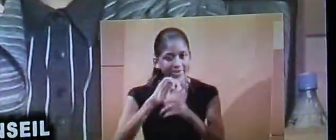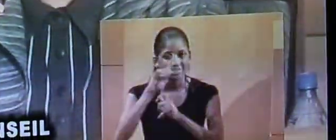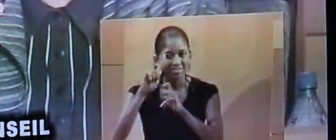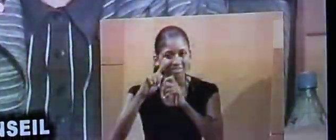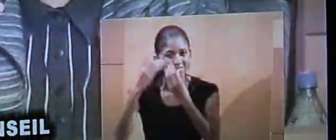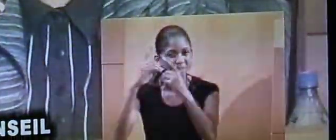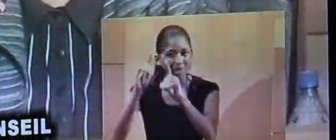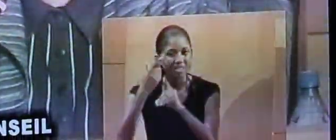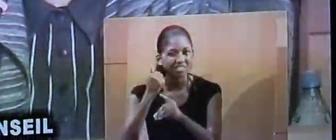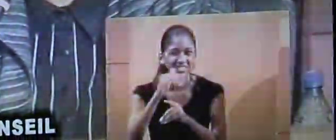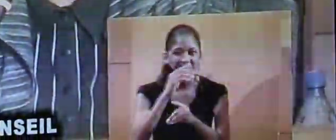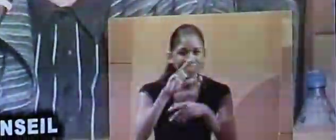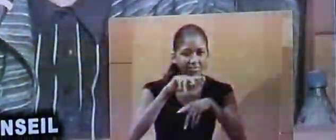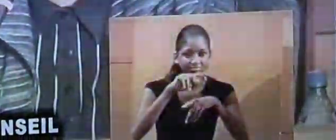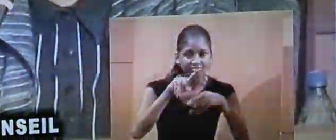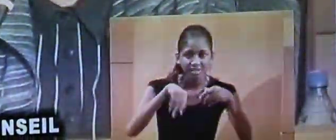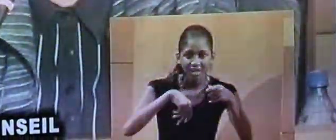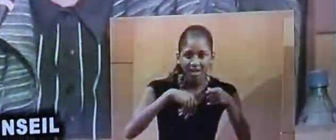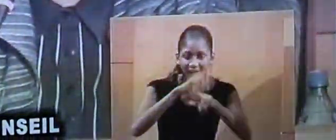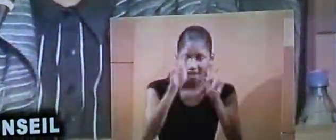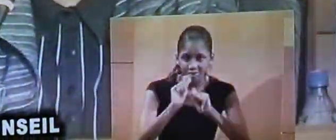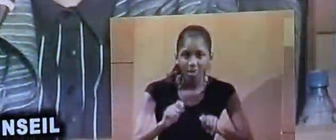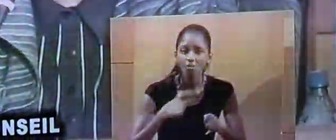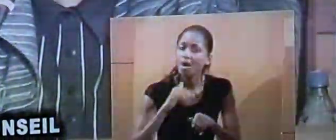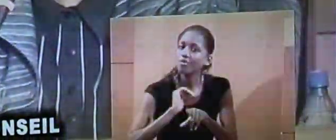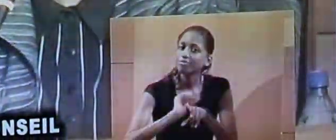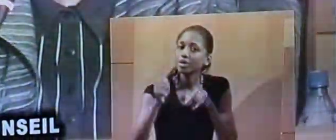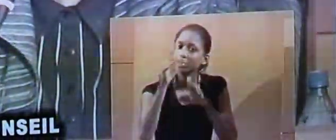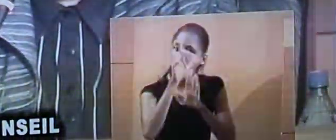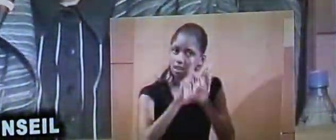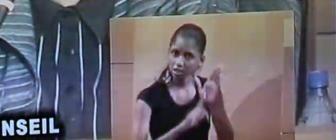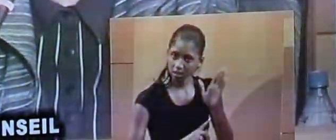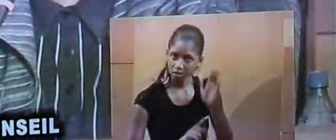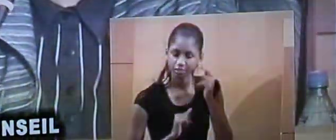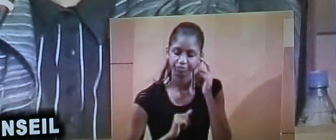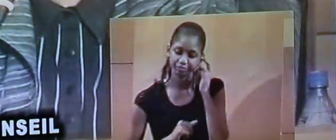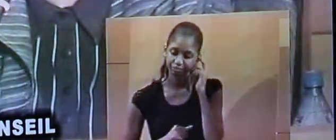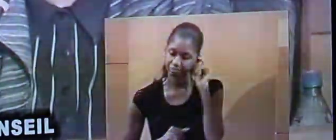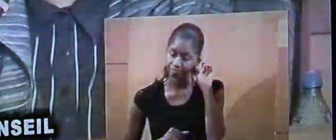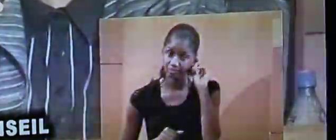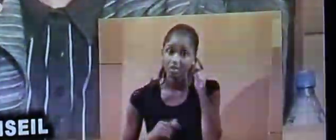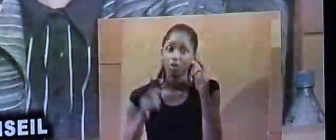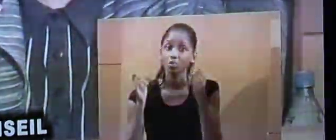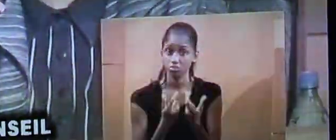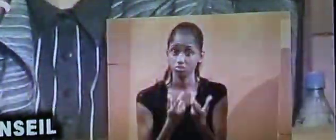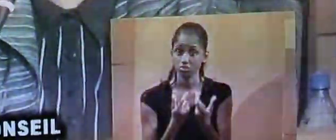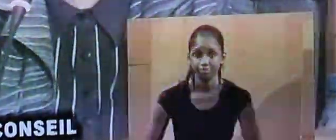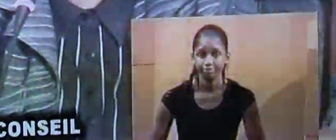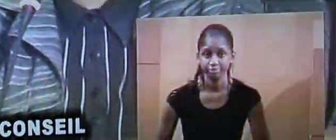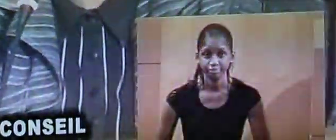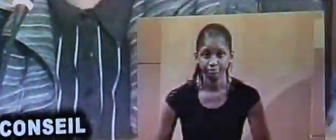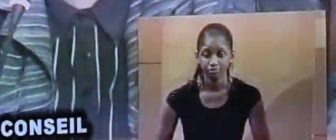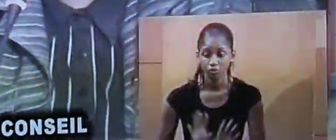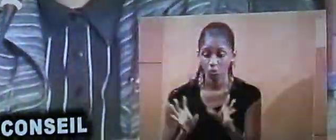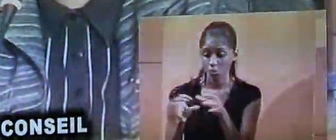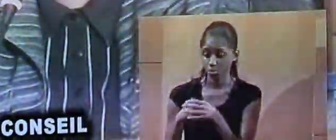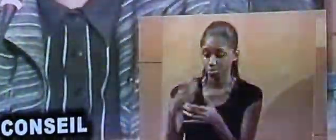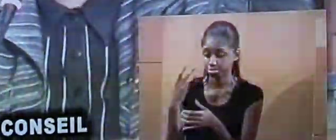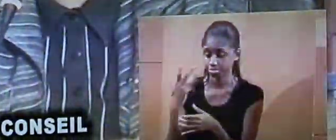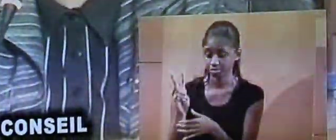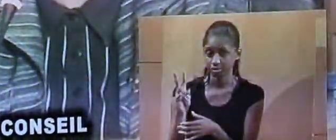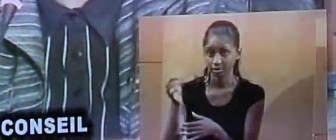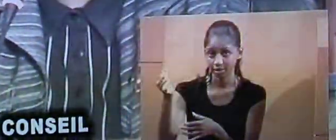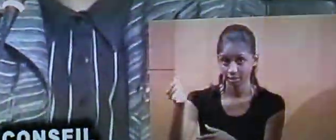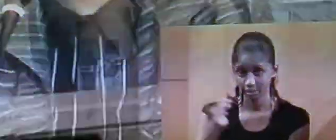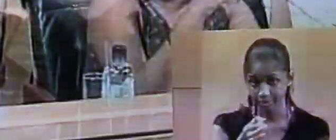de faire une liste non exhaustive de mensonges du côté